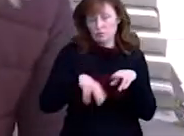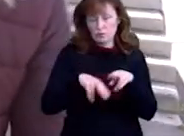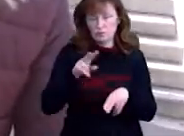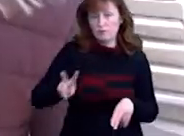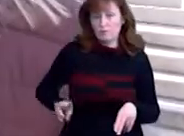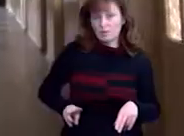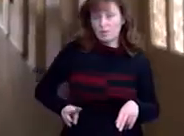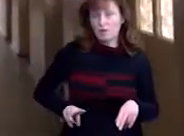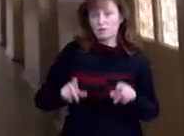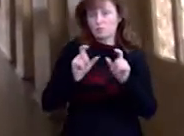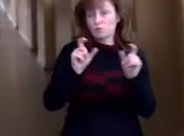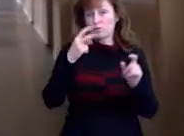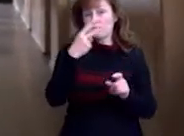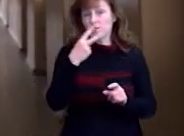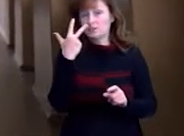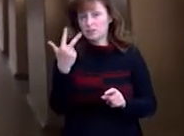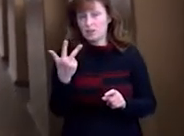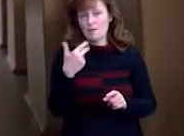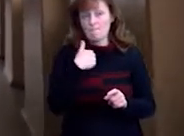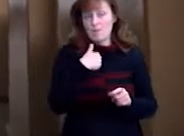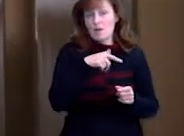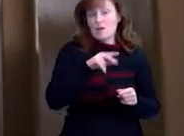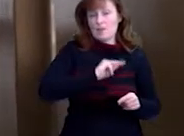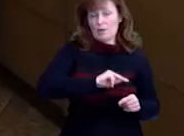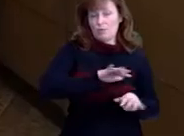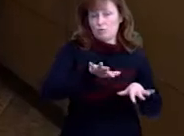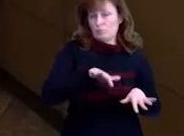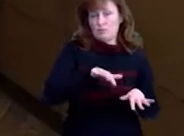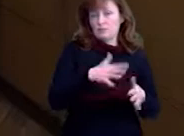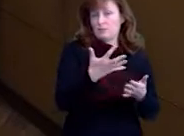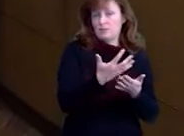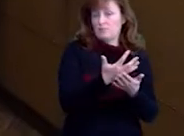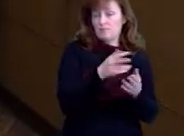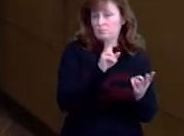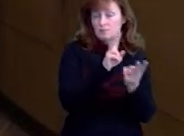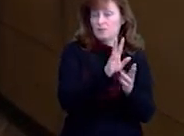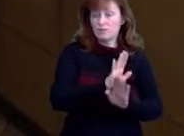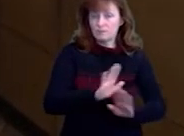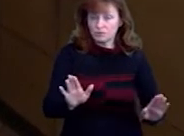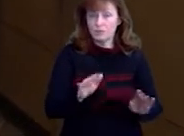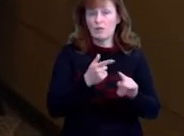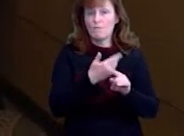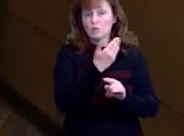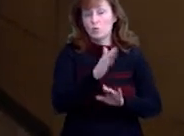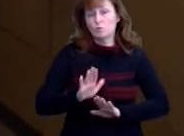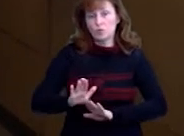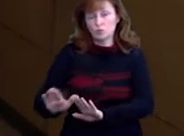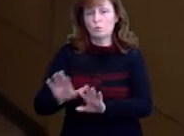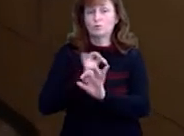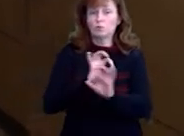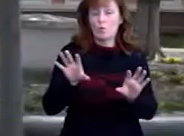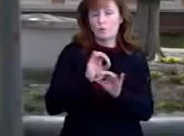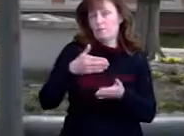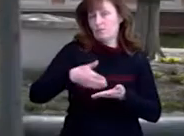23-ї школи Олени Величко ми на робочому місці не застали. Її заступниця Лариса Ляшенко коментувати ситуацію також